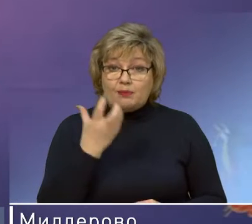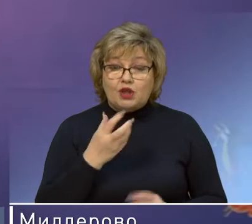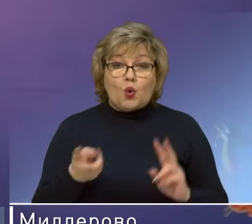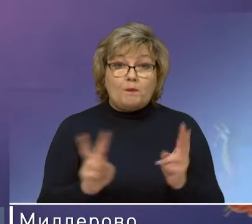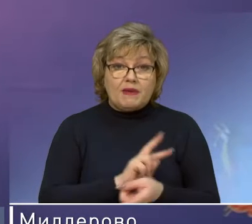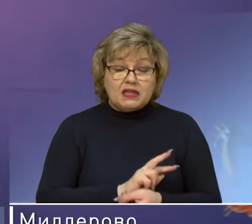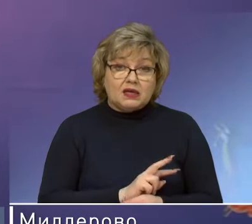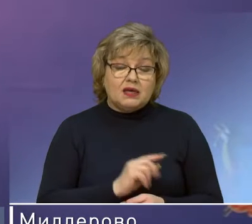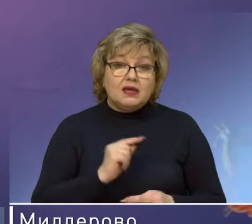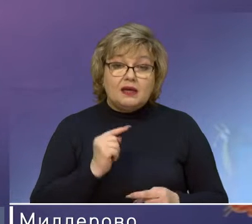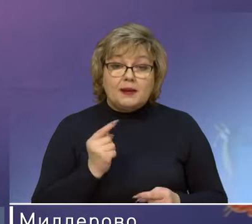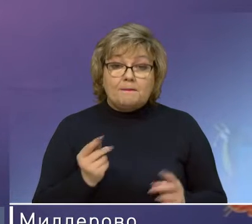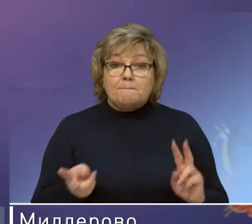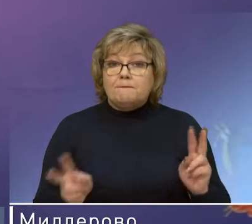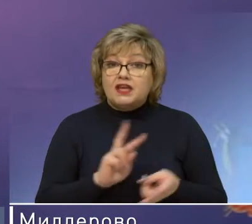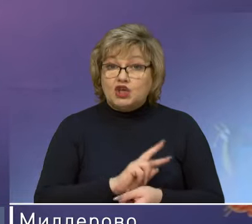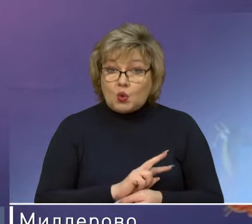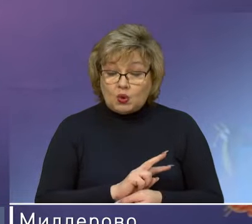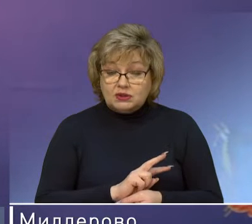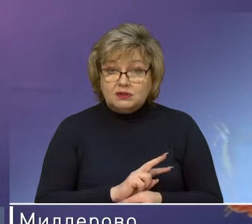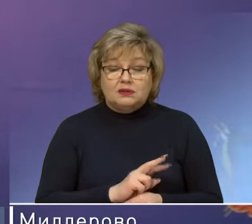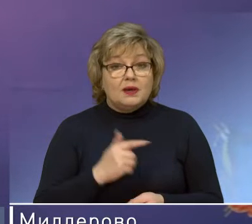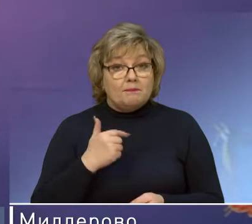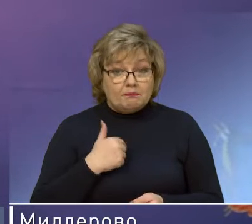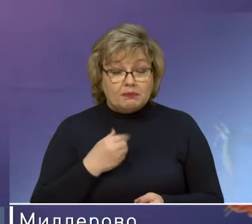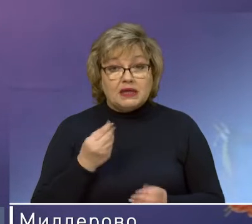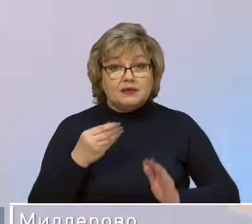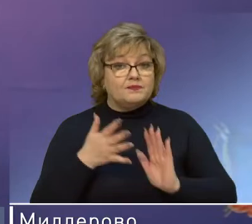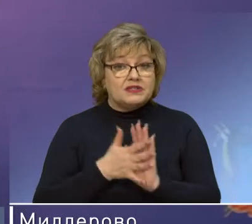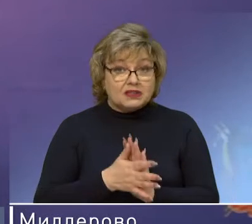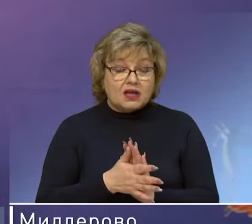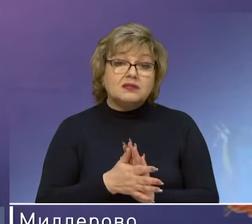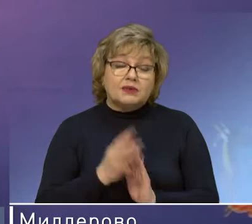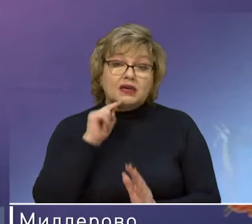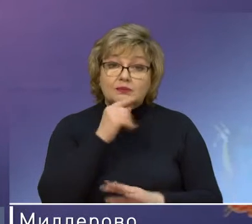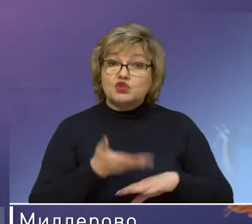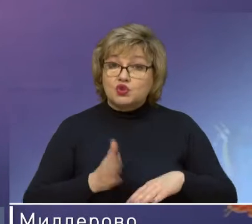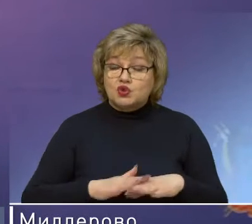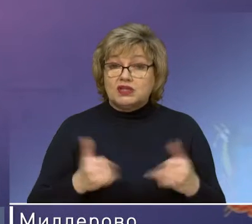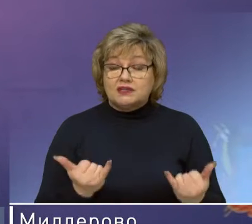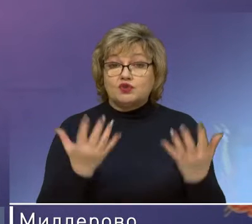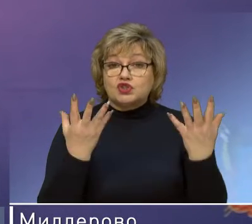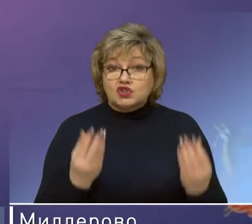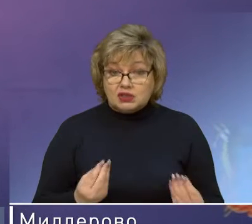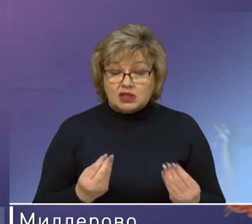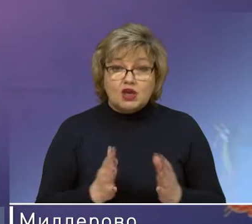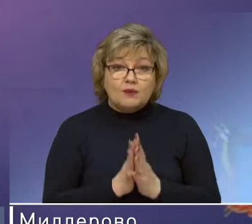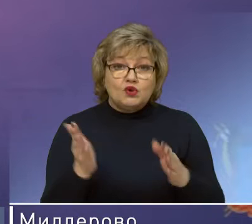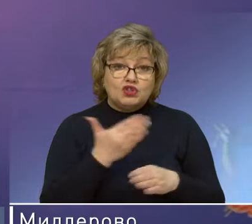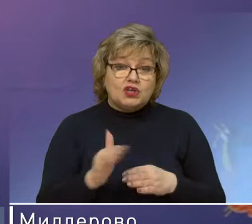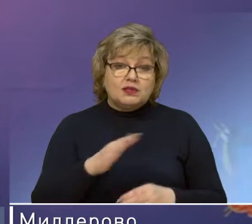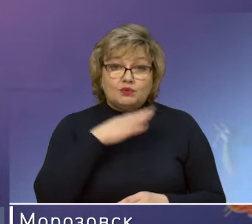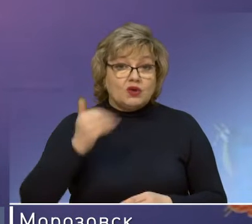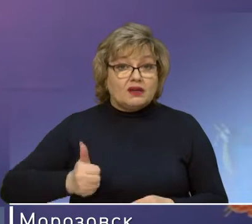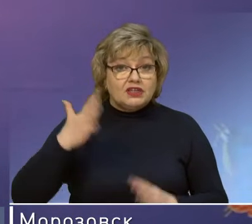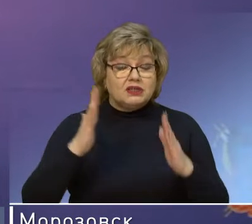Но переход на нее чрезвычайно затратен и экономически сложен. Однако на сегодняшний большая часть многоквартирных